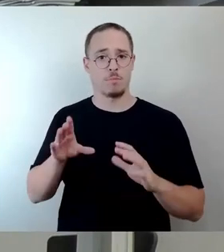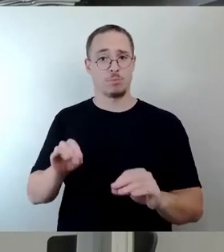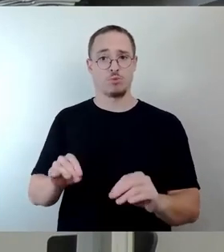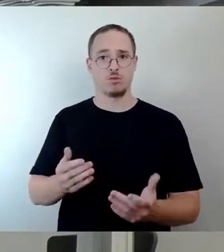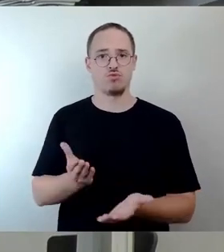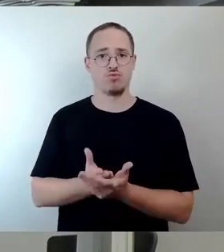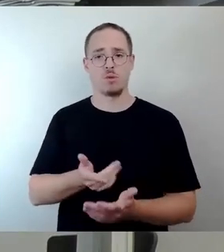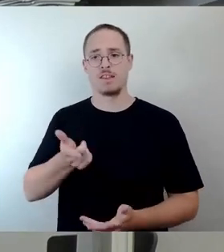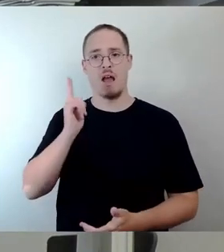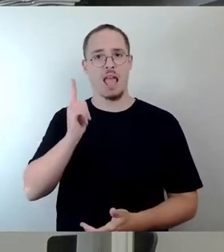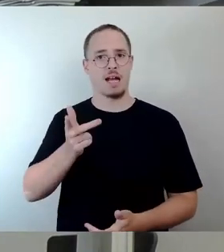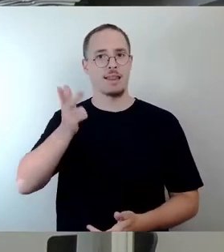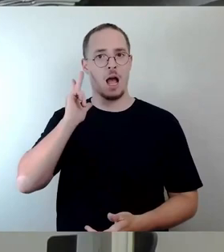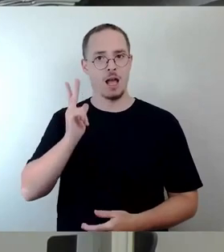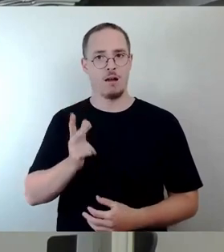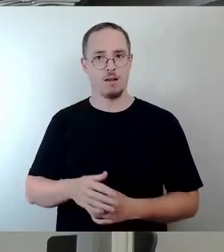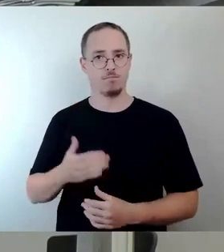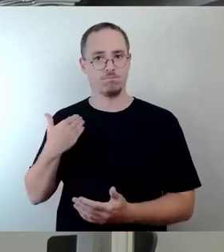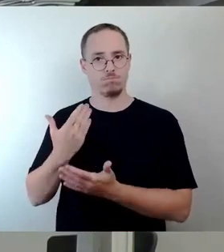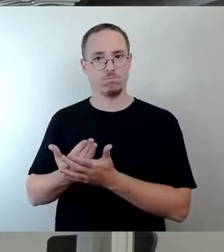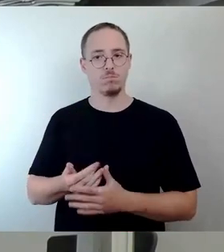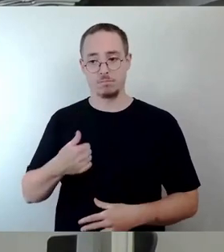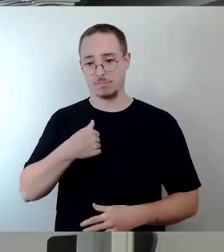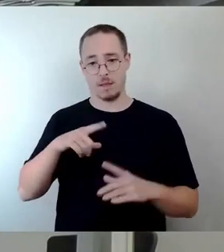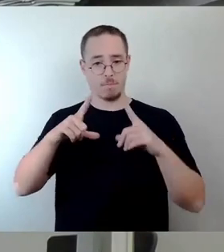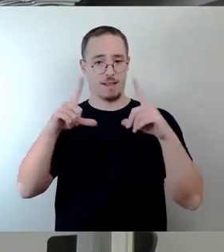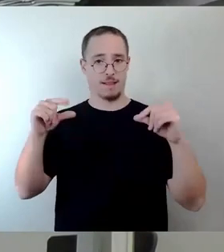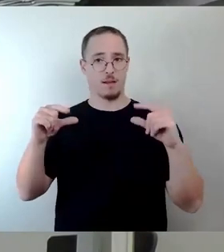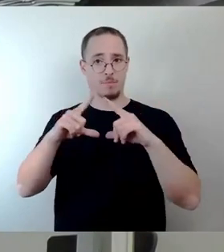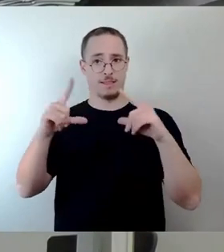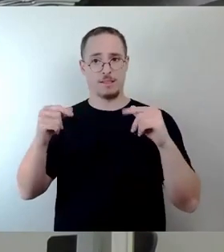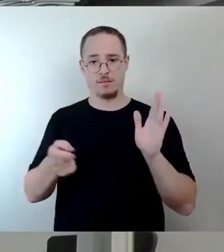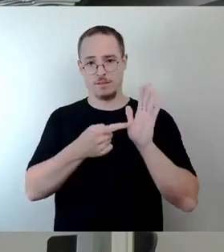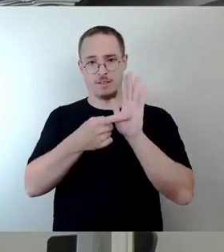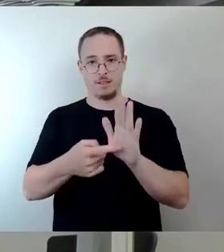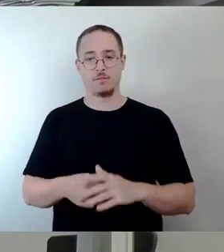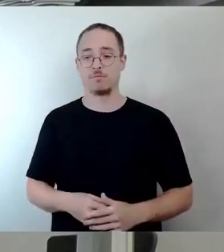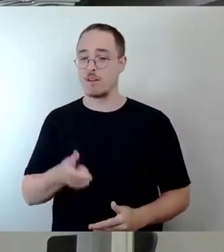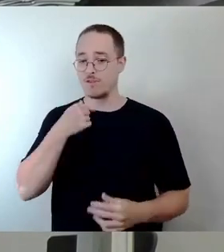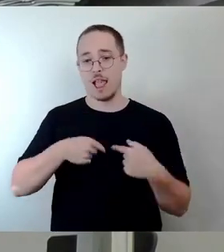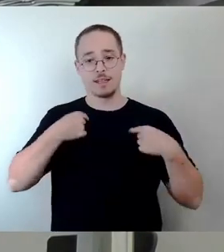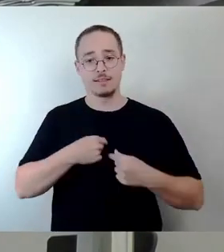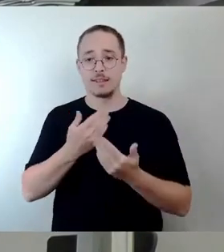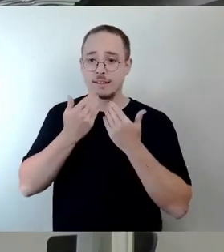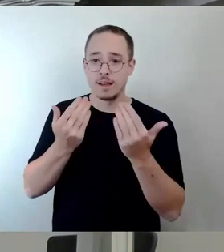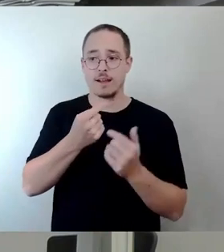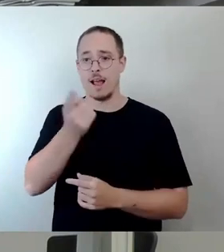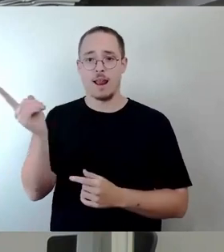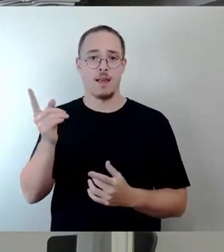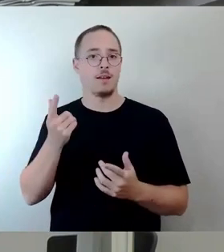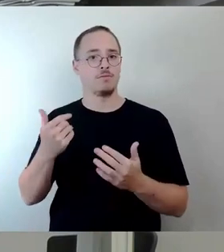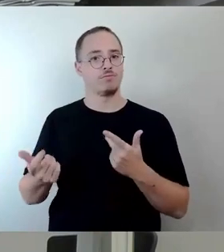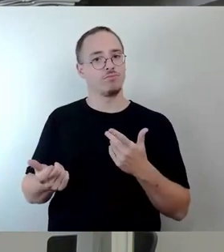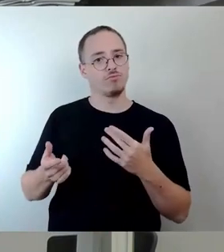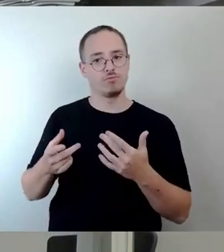Jahren. Ich zeige Ihnen hier hinten mal Bilder von den letzten zwei, drei Jahren. Und ich möchte mich sehr herzlich bedanken, auch bei allen, die daran beteiligt waren. Und ich nenne sie mal, das war